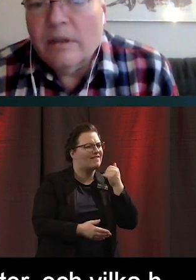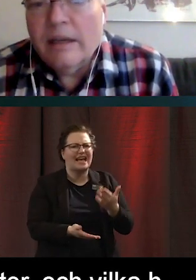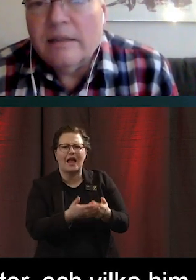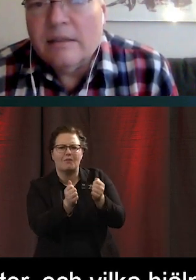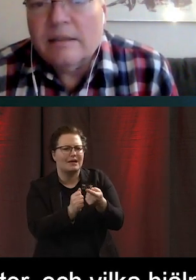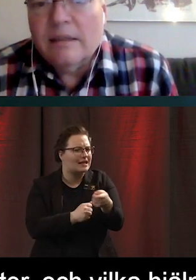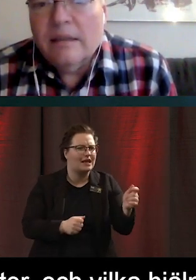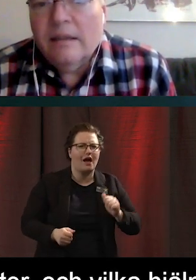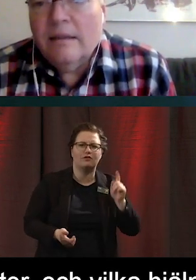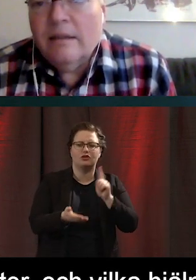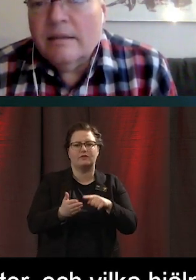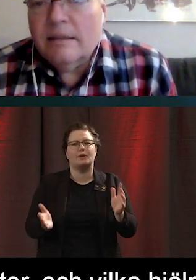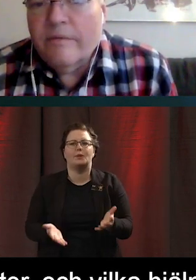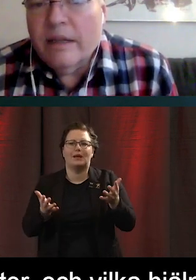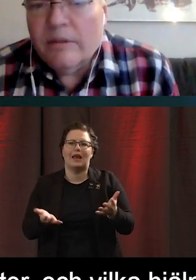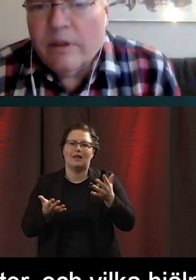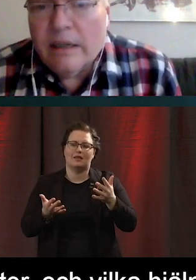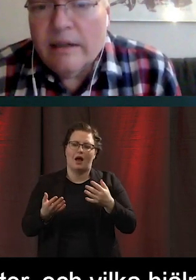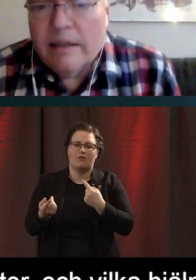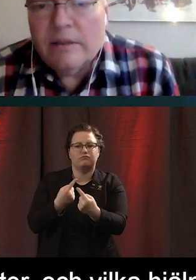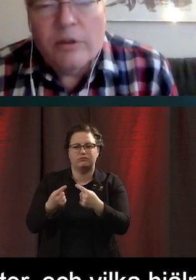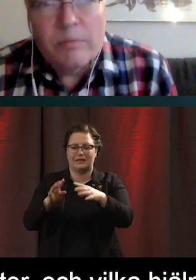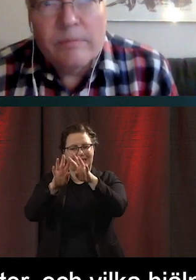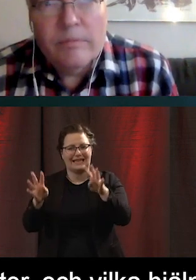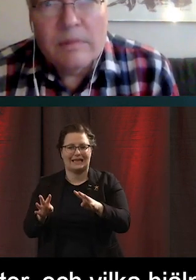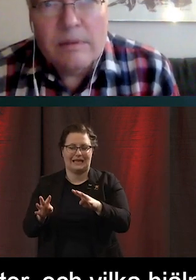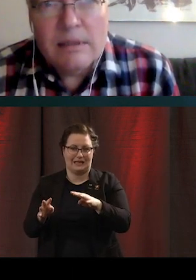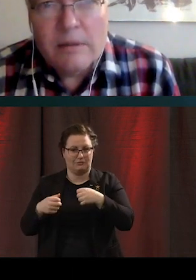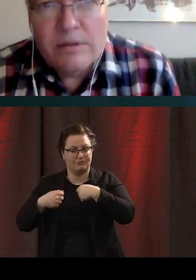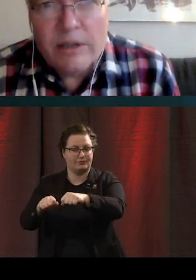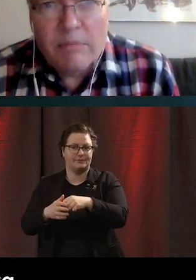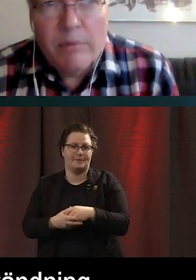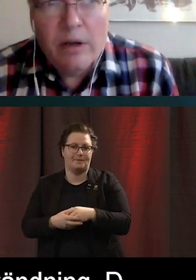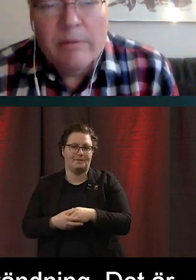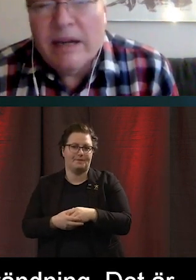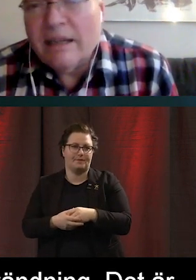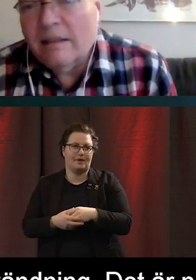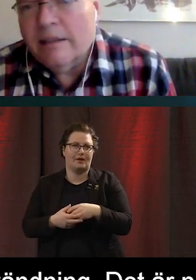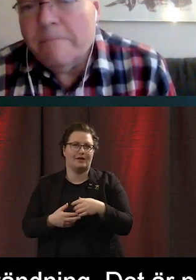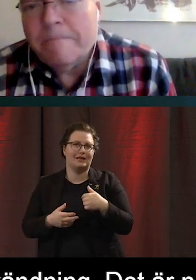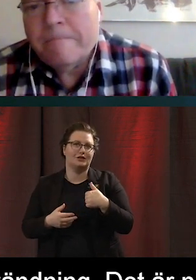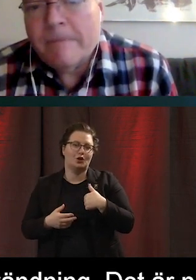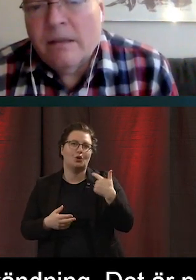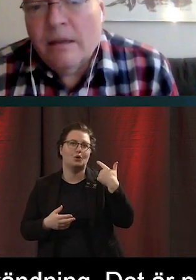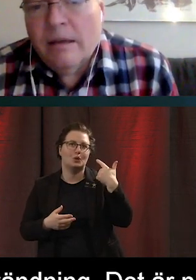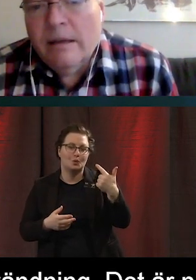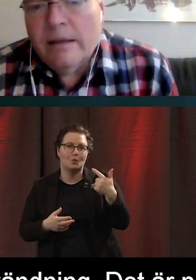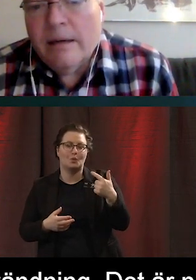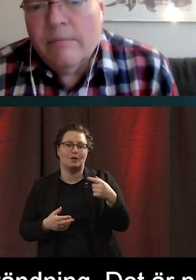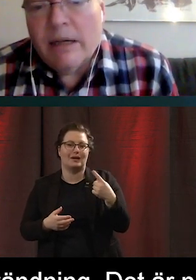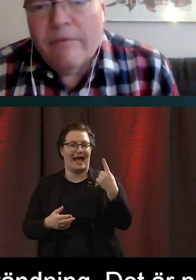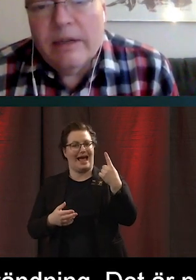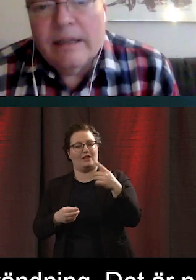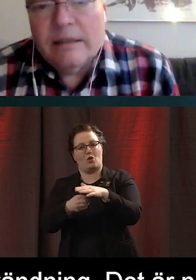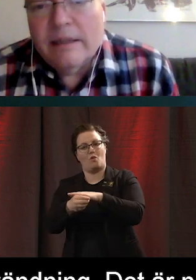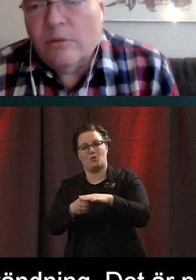för att underlätta sin användning? För här är det ett av de saker man behöver beakta. När